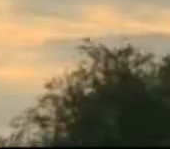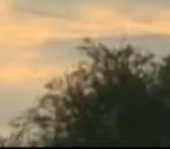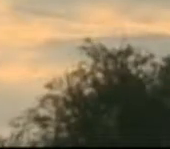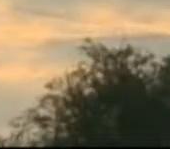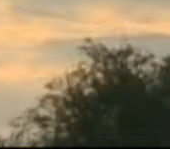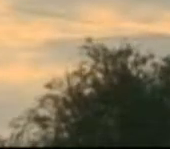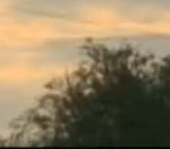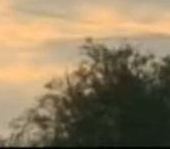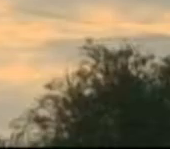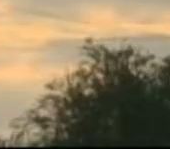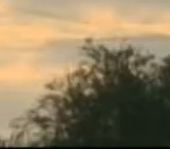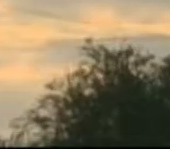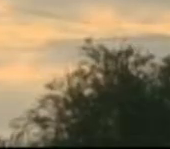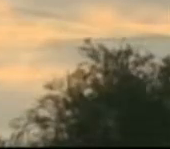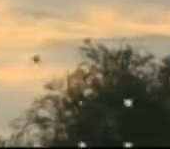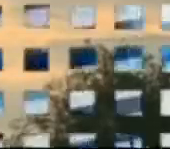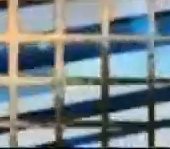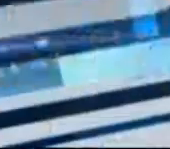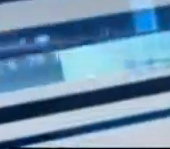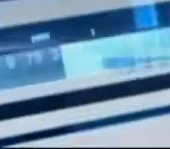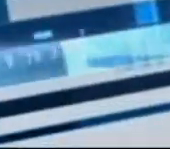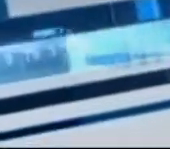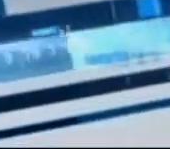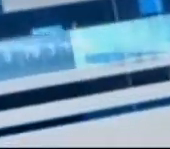электроснабжению отключенных абонентов.